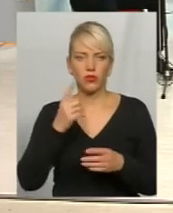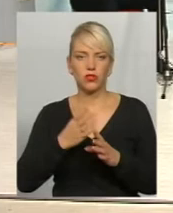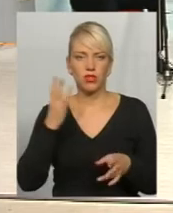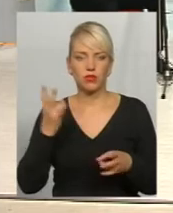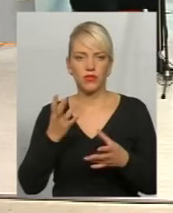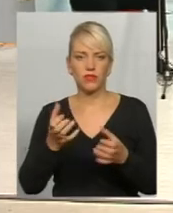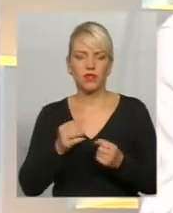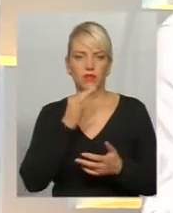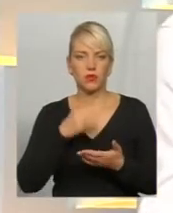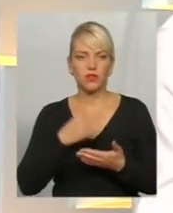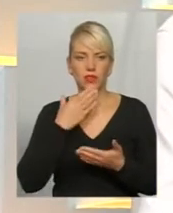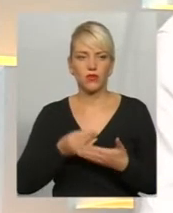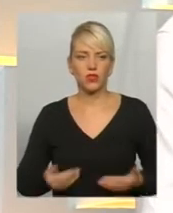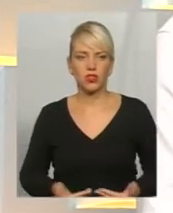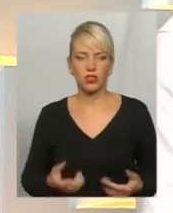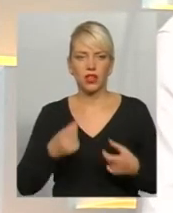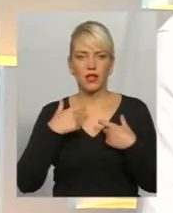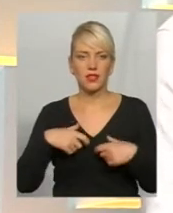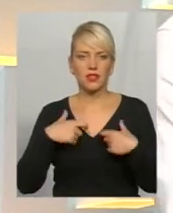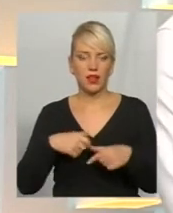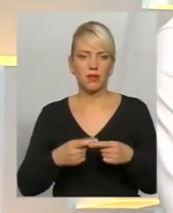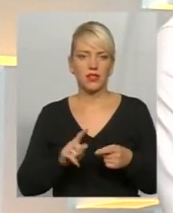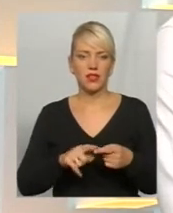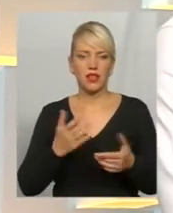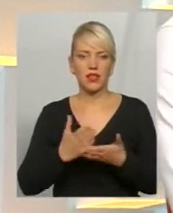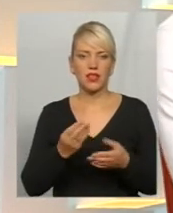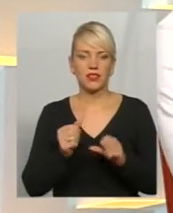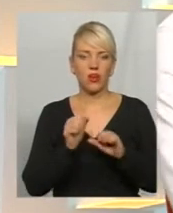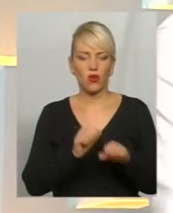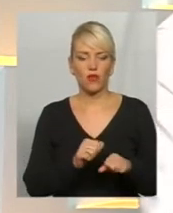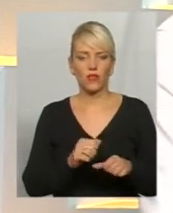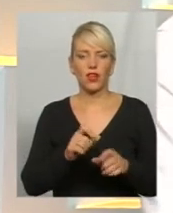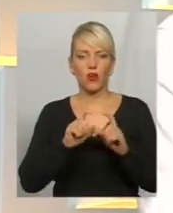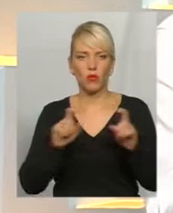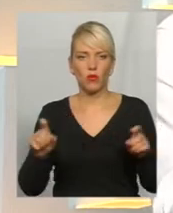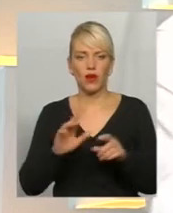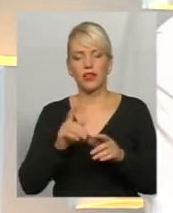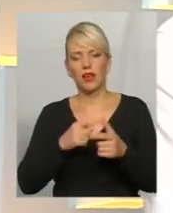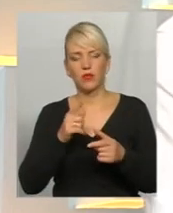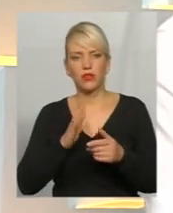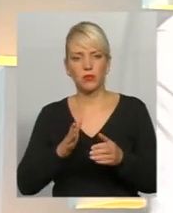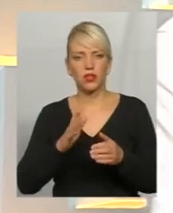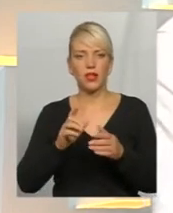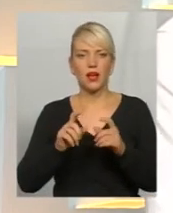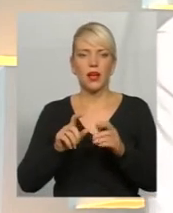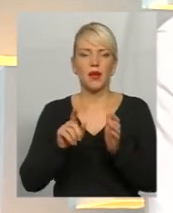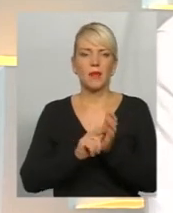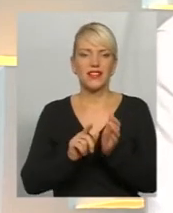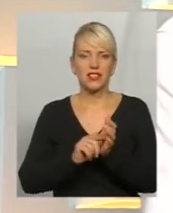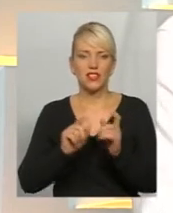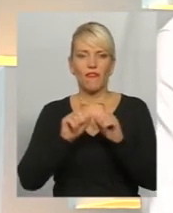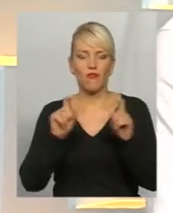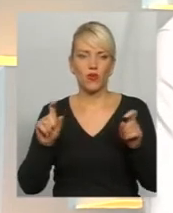взяти відповідальність за своє життя і майбутнє на себе. Це будуть страхи компаній, це будуть недержавні пенсійні фонди, або це будуть банки, це вирішувати їм.